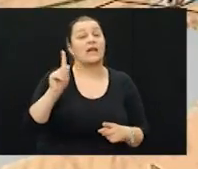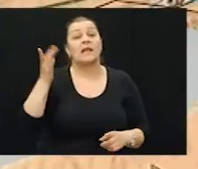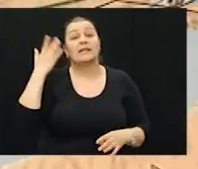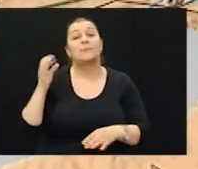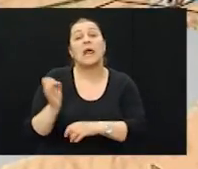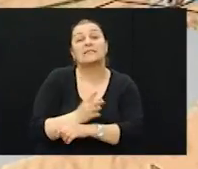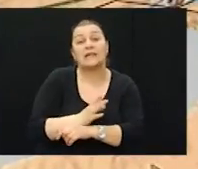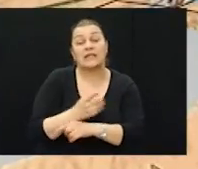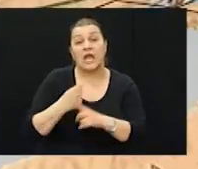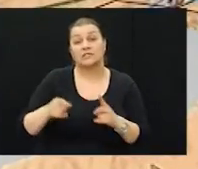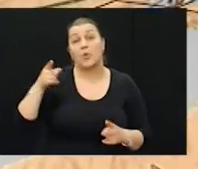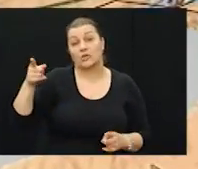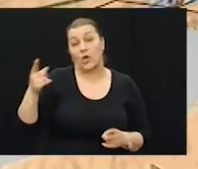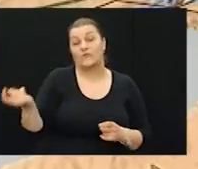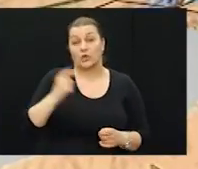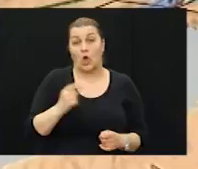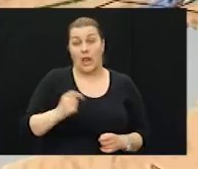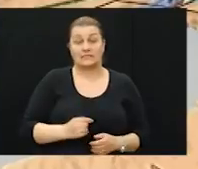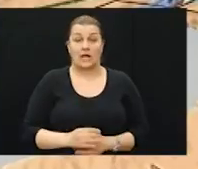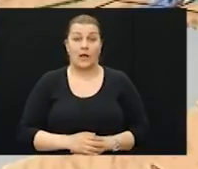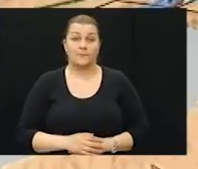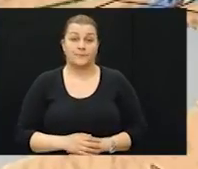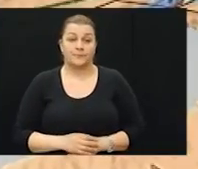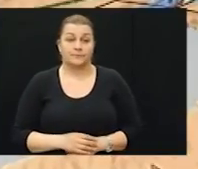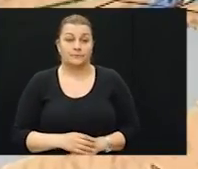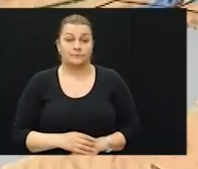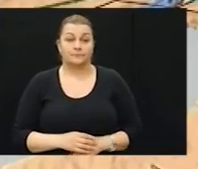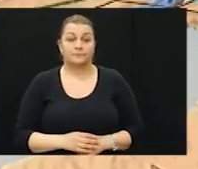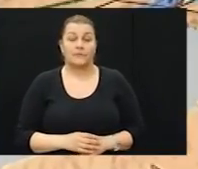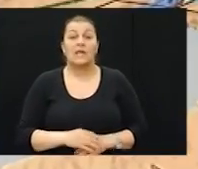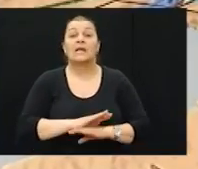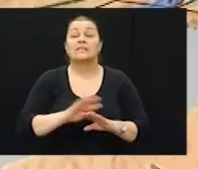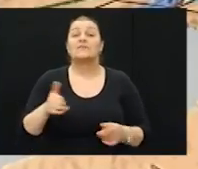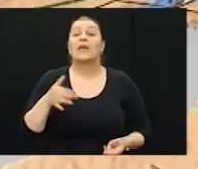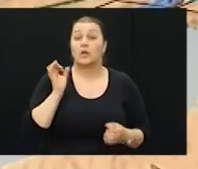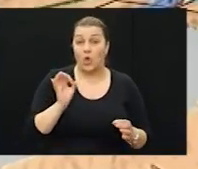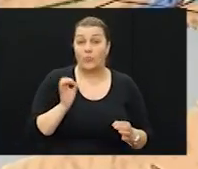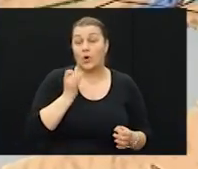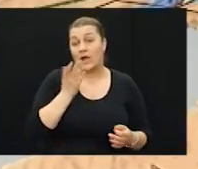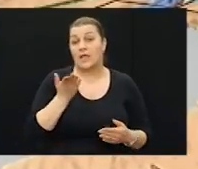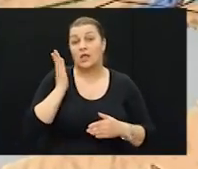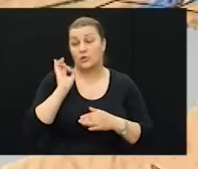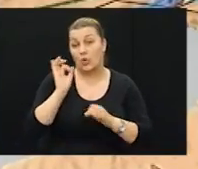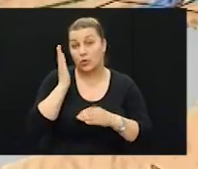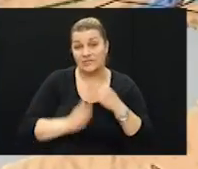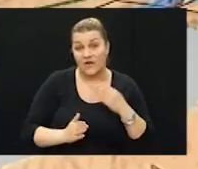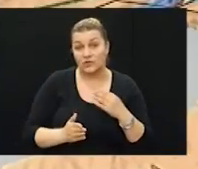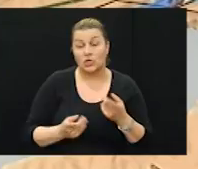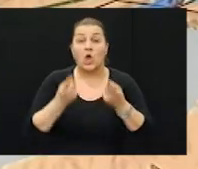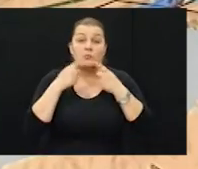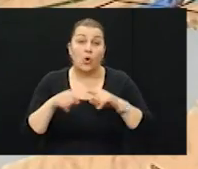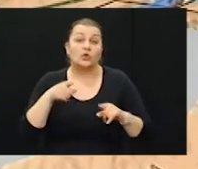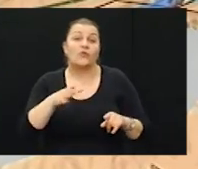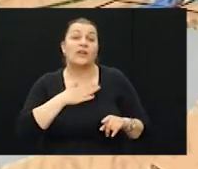bila sretna zbog njegovih uvijek dolazaka. Da, sve je dobro kad se dobro završi, pogotovo na ova